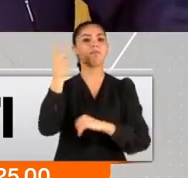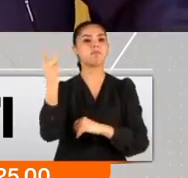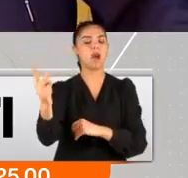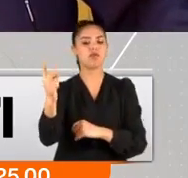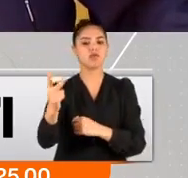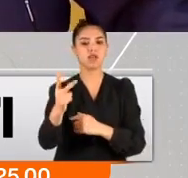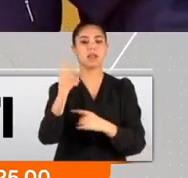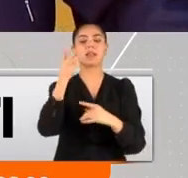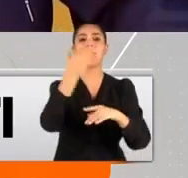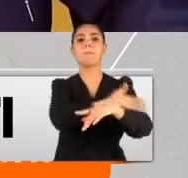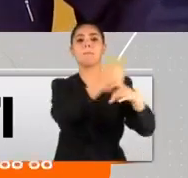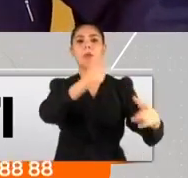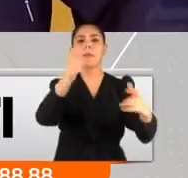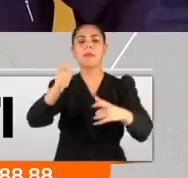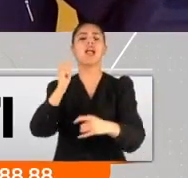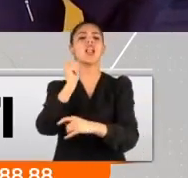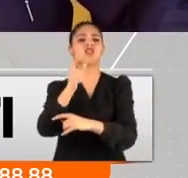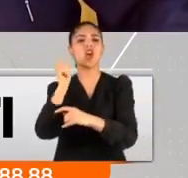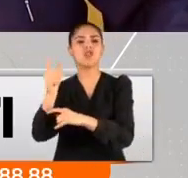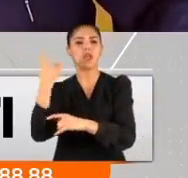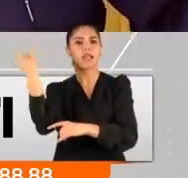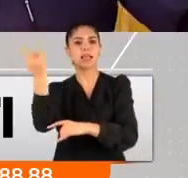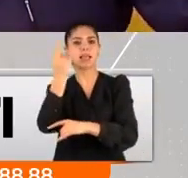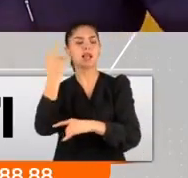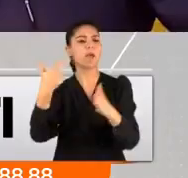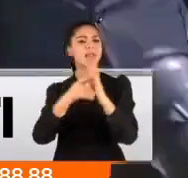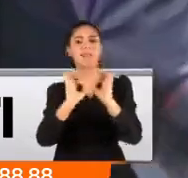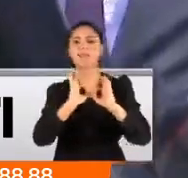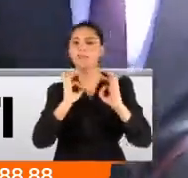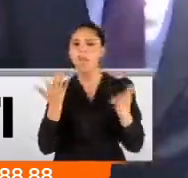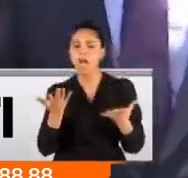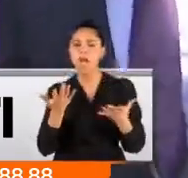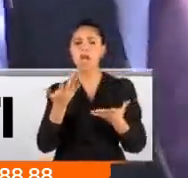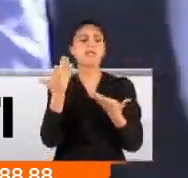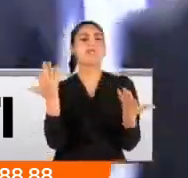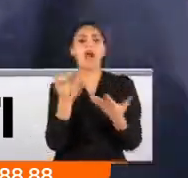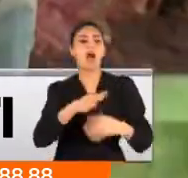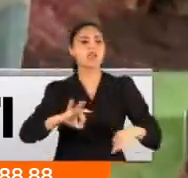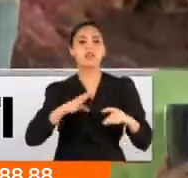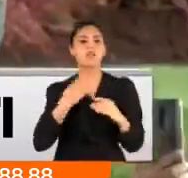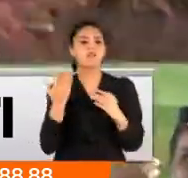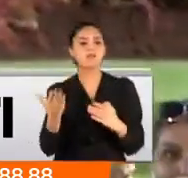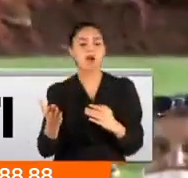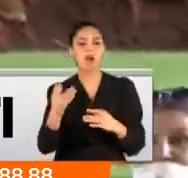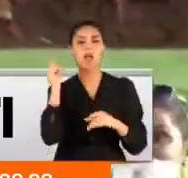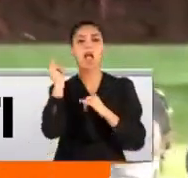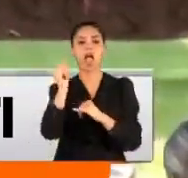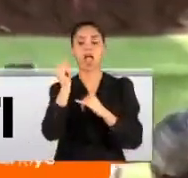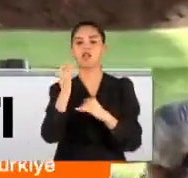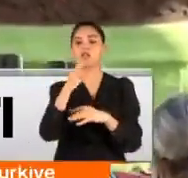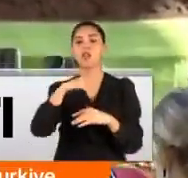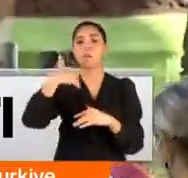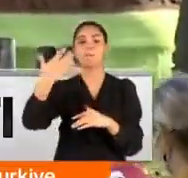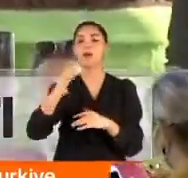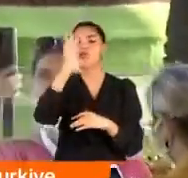il il, ilçe ilçe gezmekteki amacı nedir? Neyin hazırlığı içindedir? Eleştiri oklarını İYİ